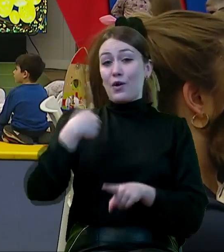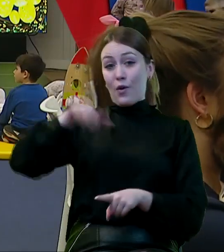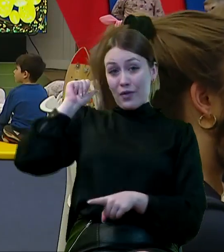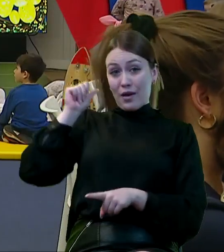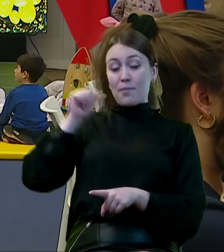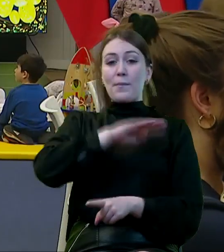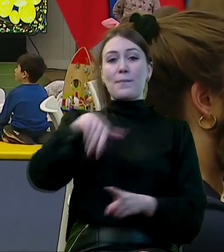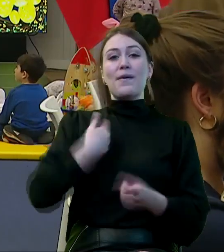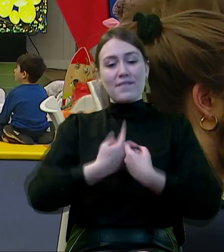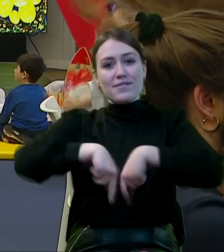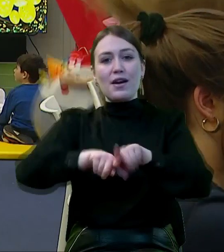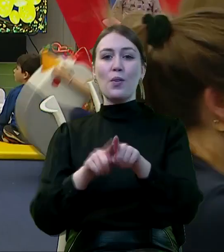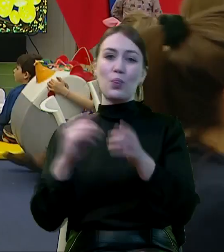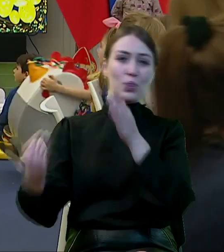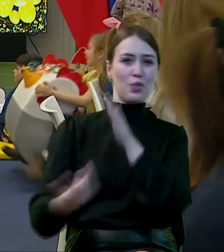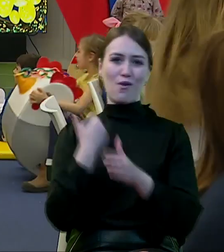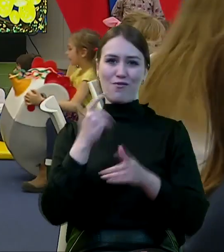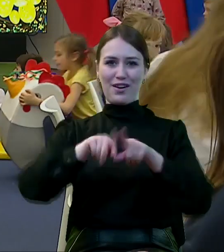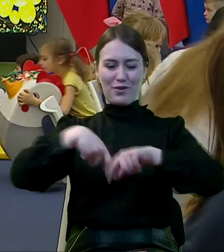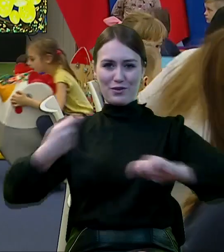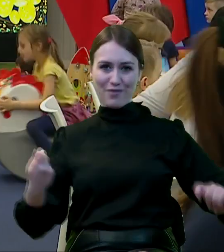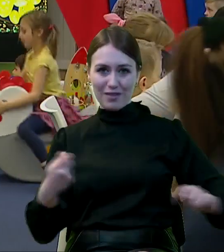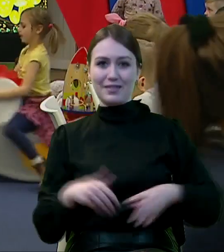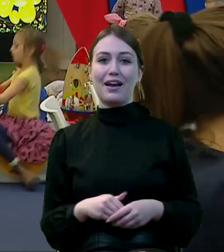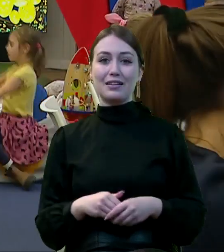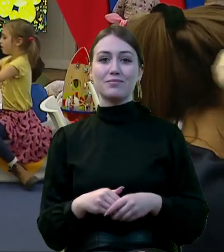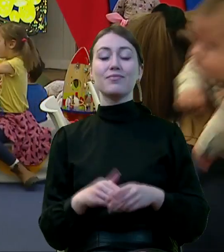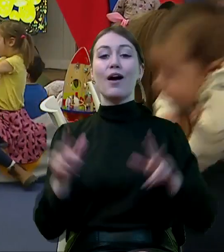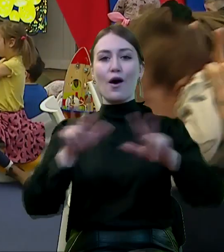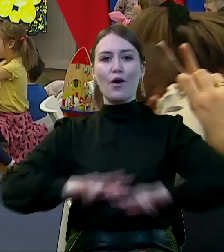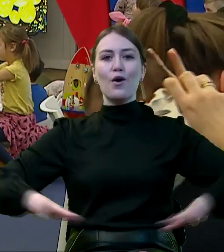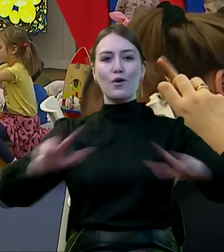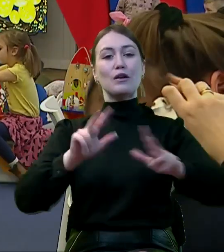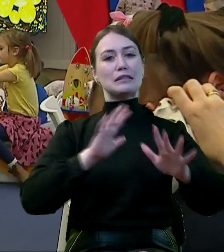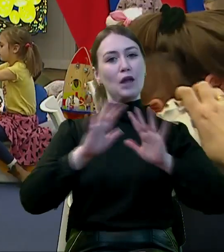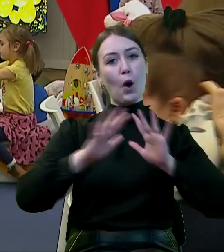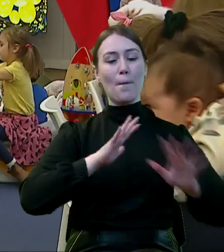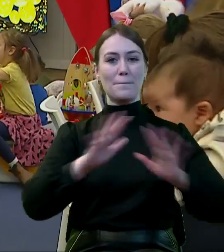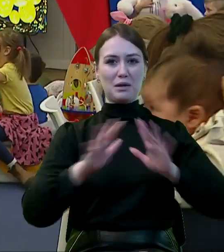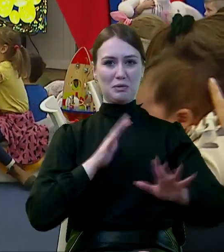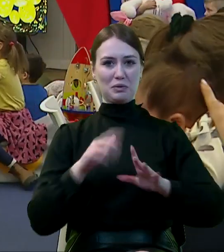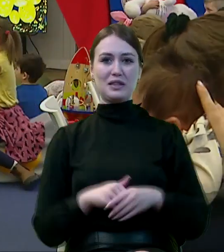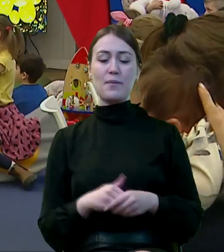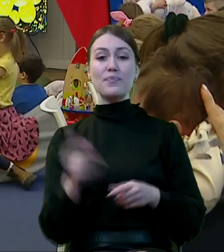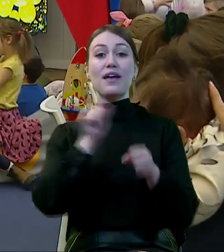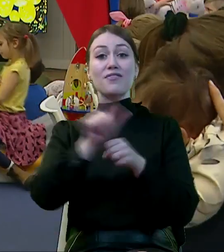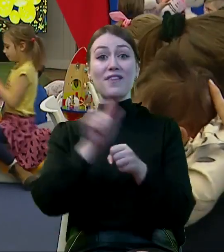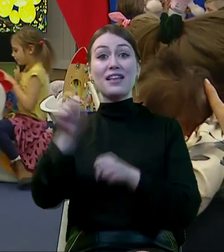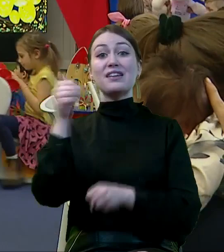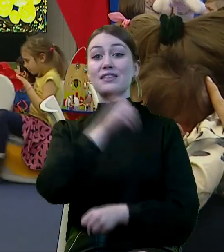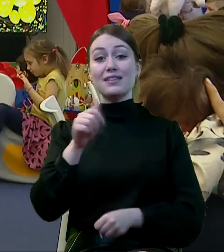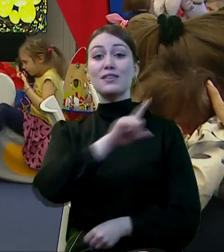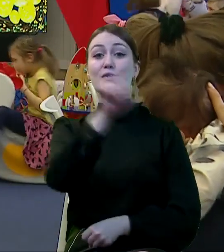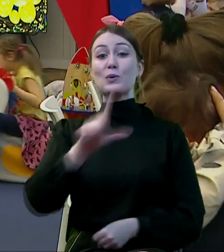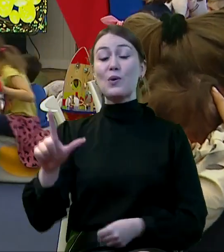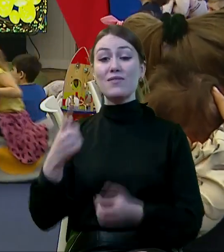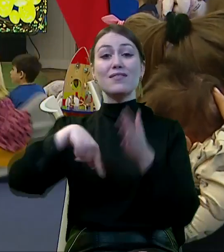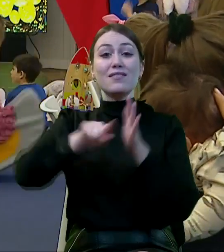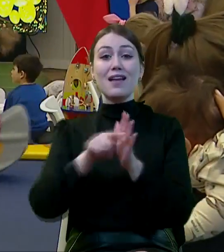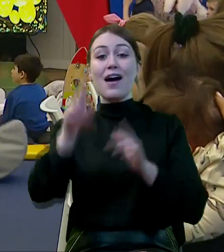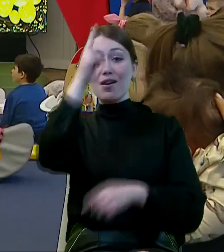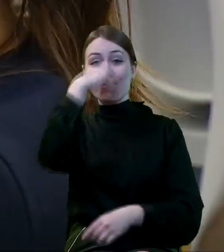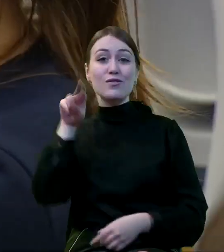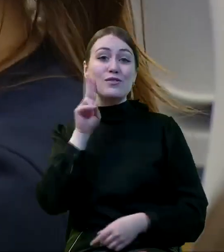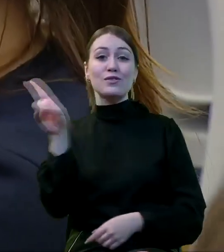wprowadziliśmy kolejne rozwiązanie. Rodzinny kapitał opiekuńczy. 12 tysięcy złotych dla